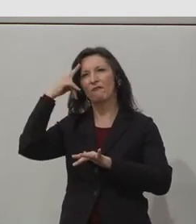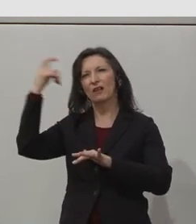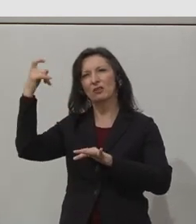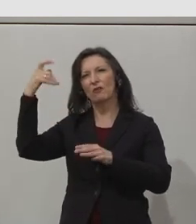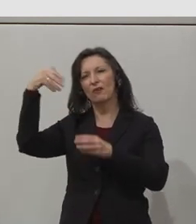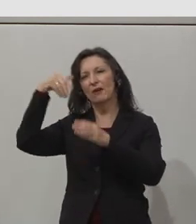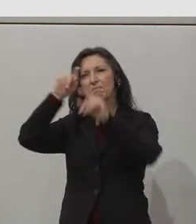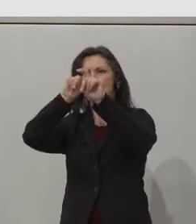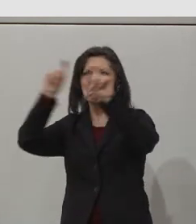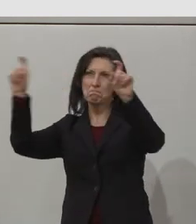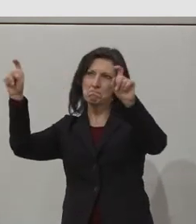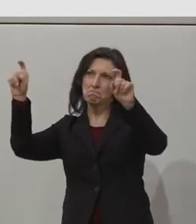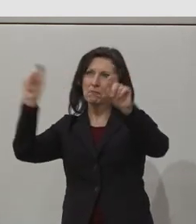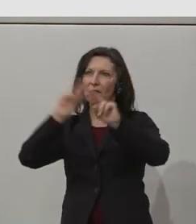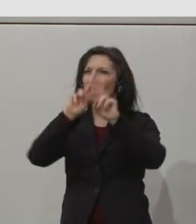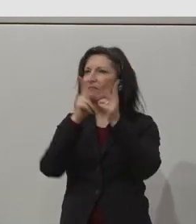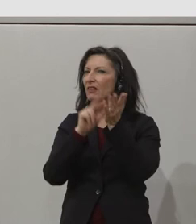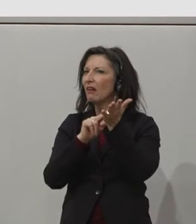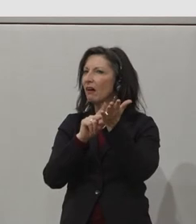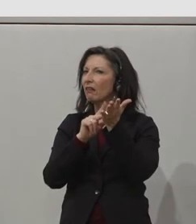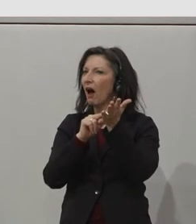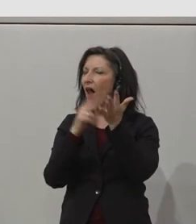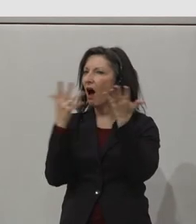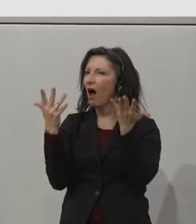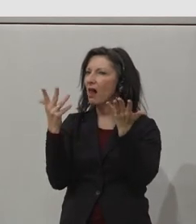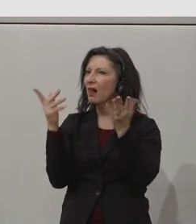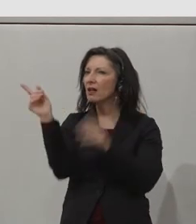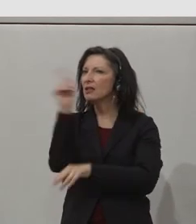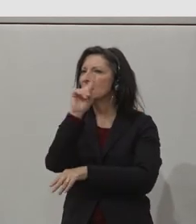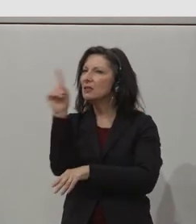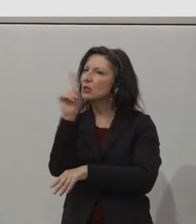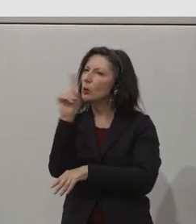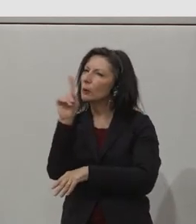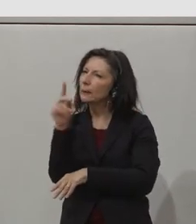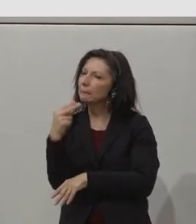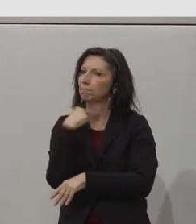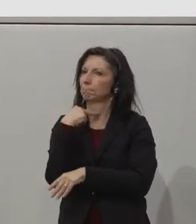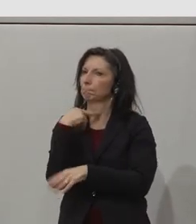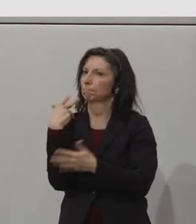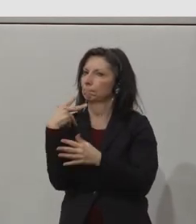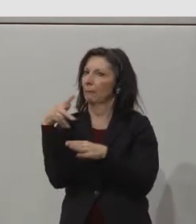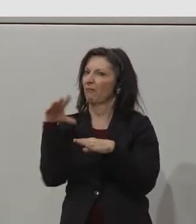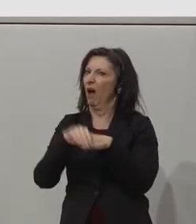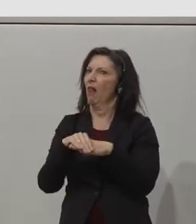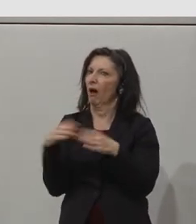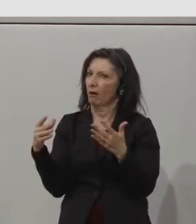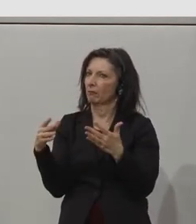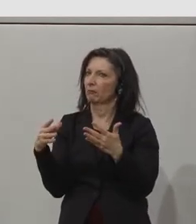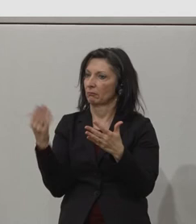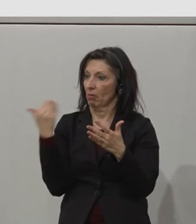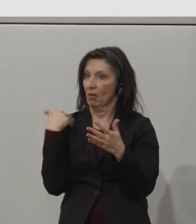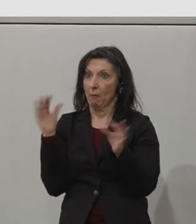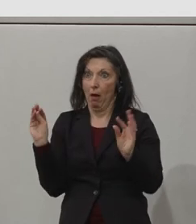that we fell into when building and constructing the physical world. It is not good enough